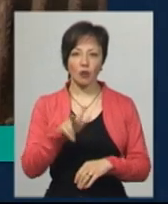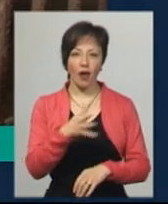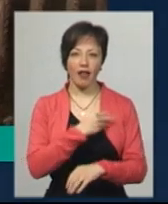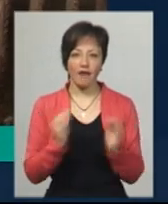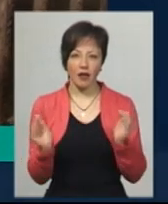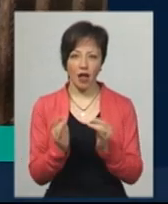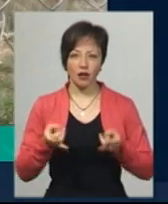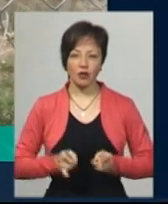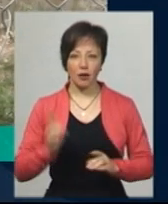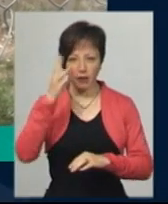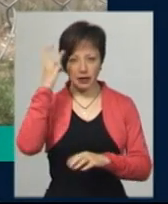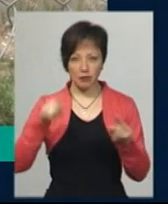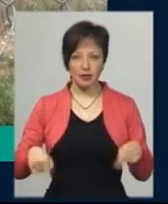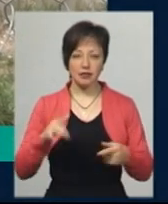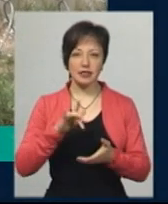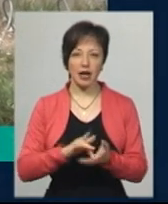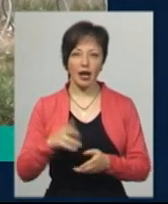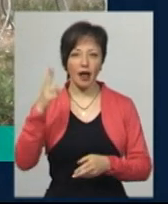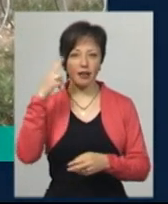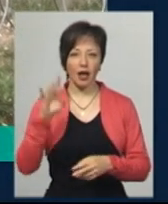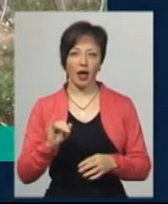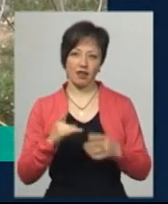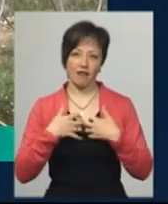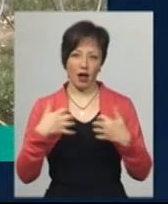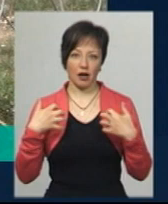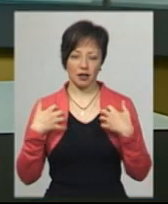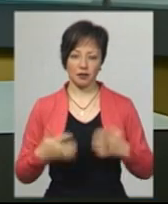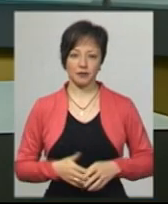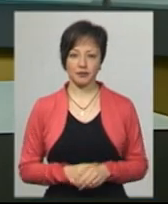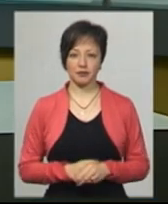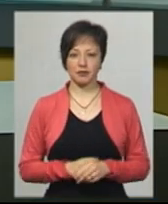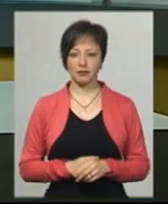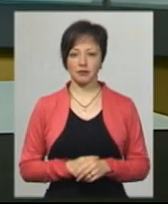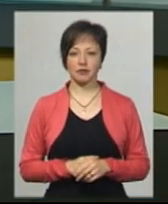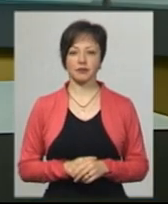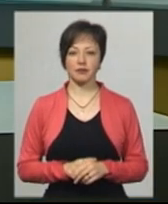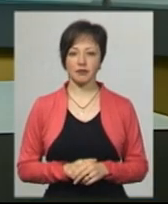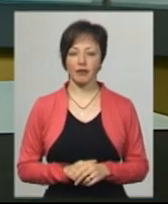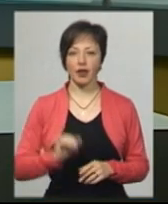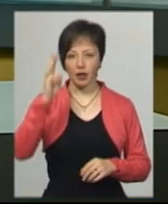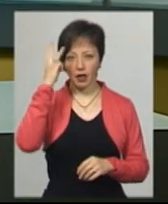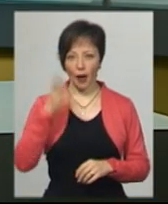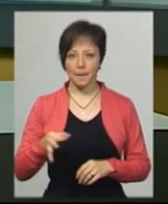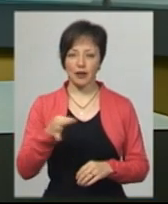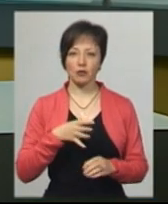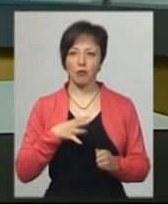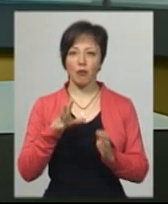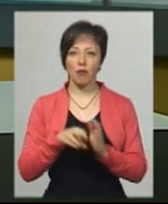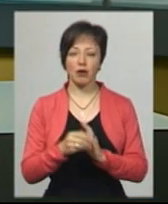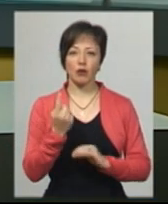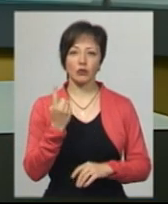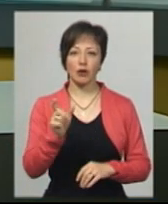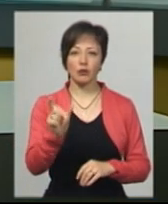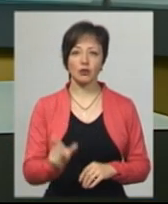Хмельницькому реабілітаційному центрі для диких тварин. На Хмельниччині померла ще одна людина від ковід